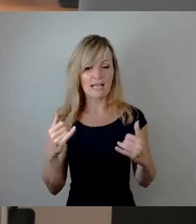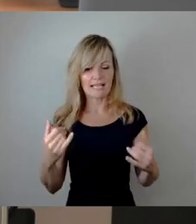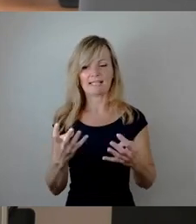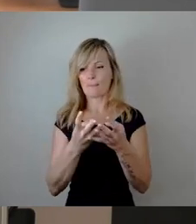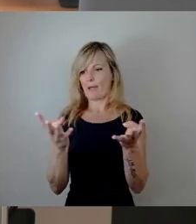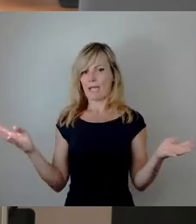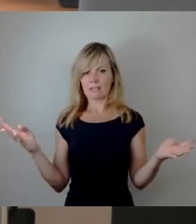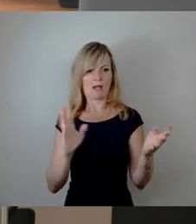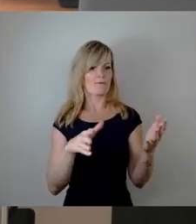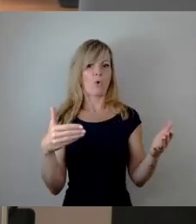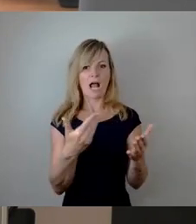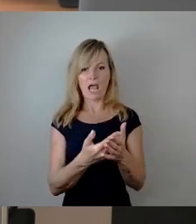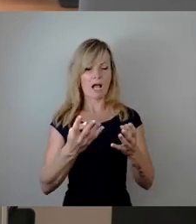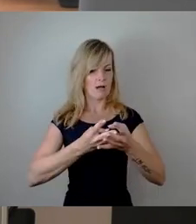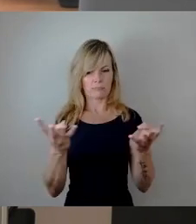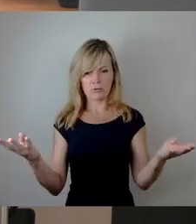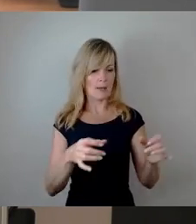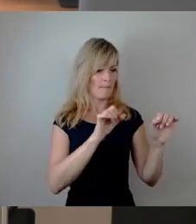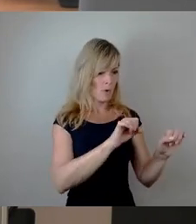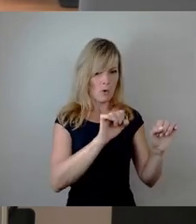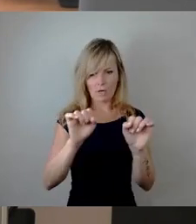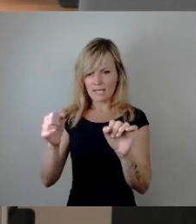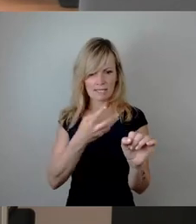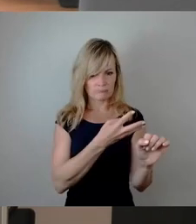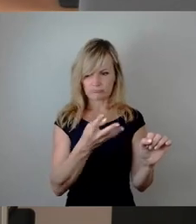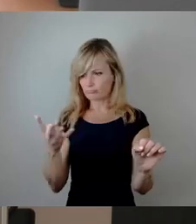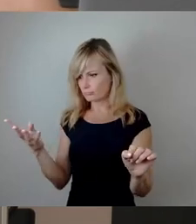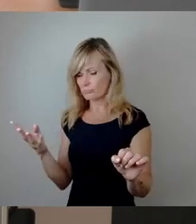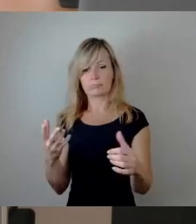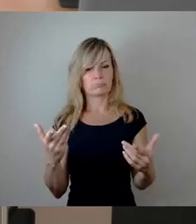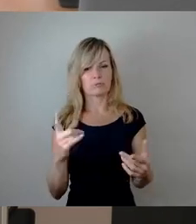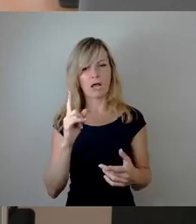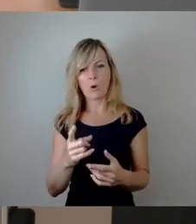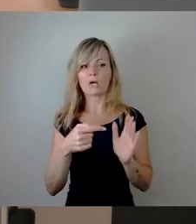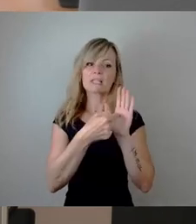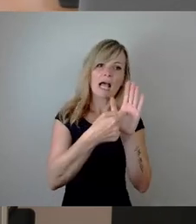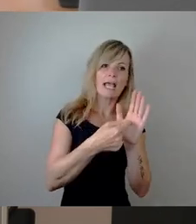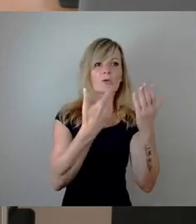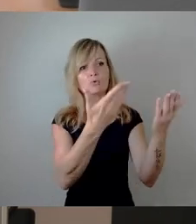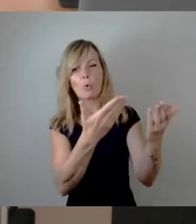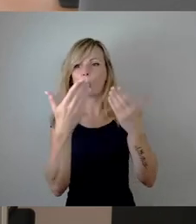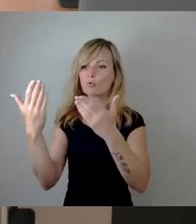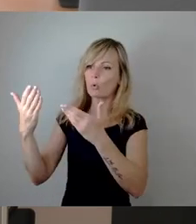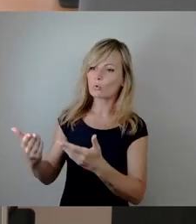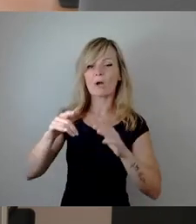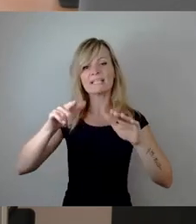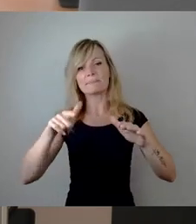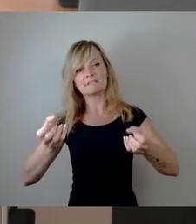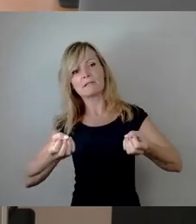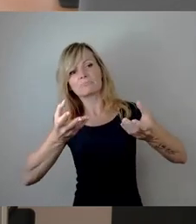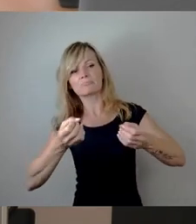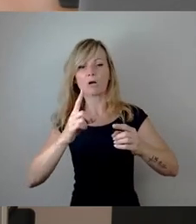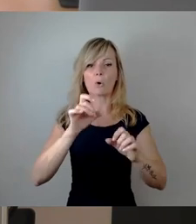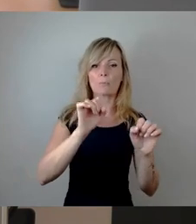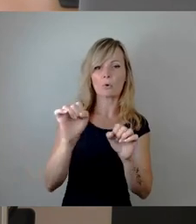die Vorlage sieht ein breites Portfolio an Möglichkeiten vor. Jetzt wurde gerade mal noch, um ein bisschen zu zeigen, was auch gehen könnte, 17 in den Raum geworfen. Wir haben